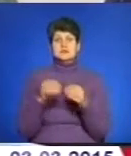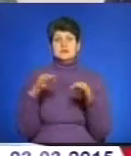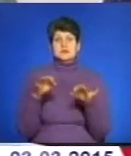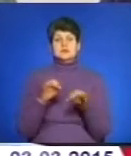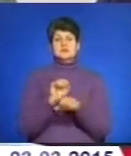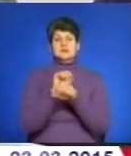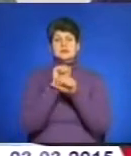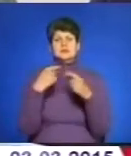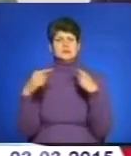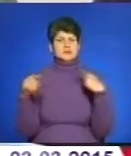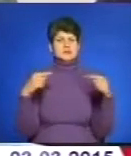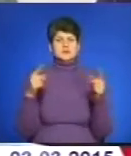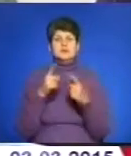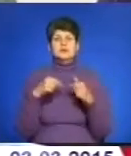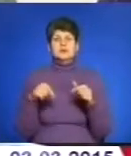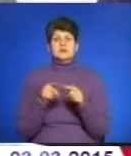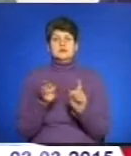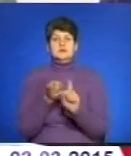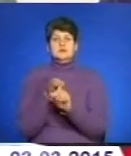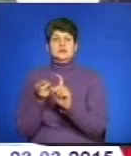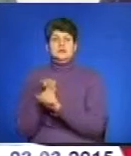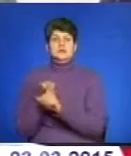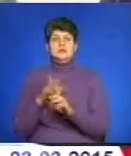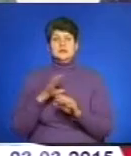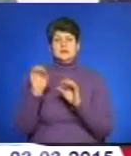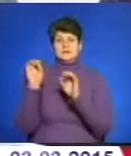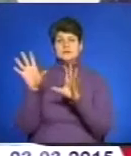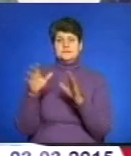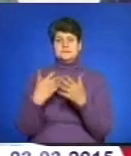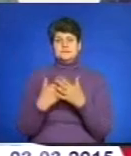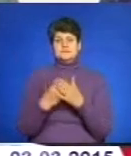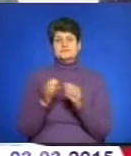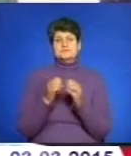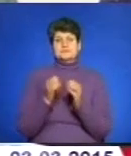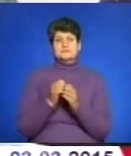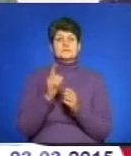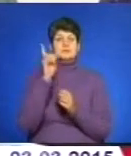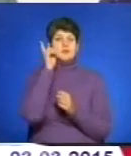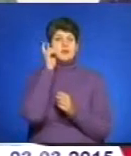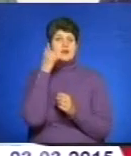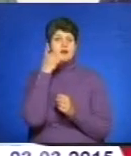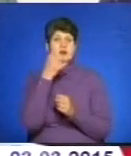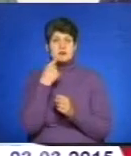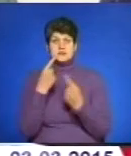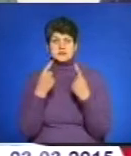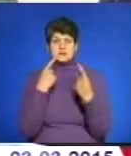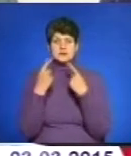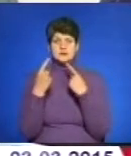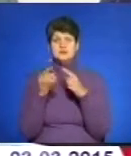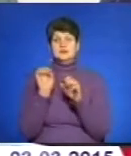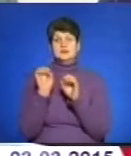з іншими організаціями, до яким ми долучилися, які були передані. Близько десятка рацій, які також пішли на